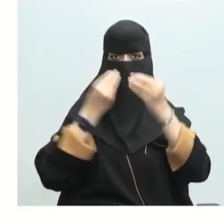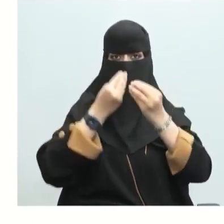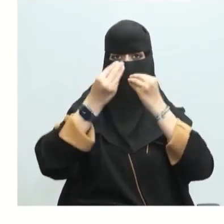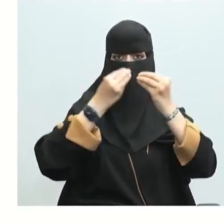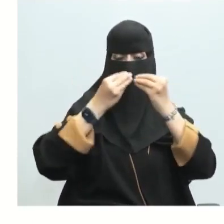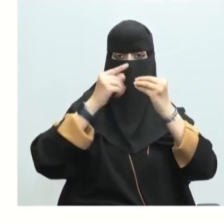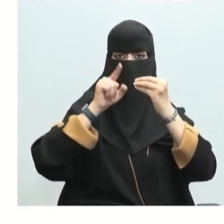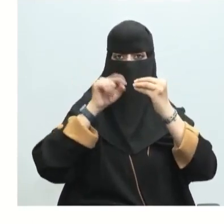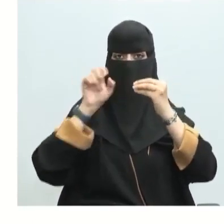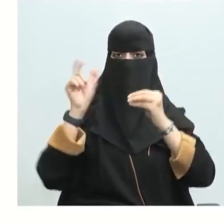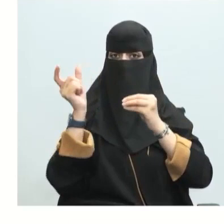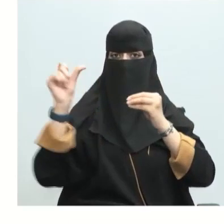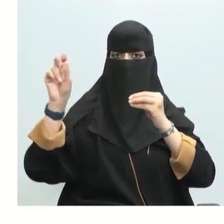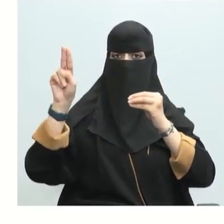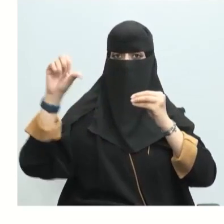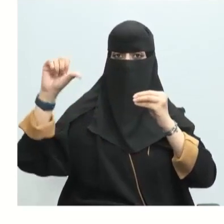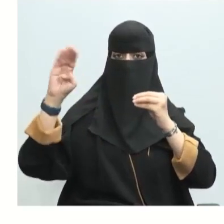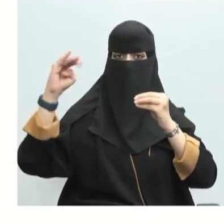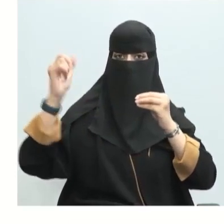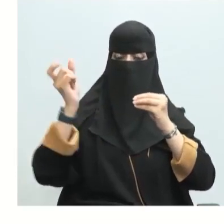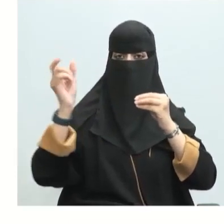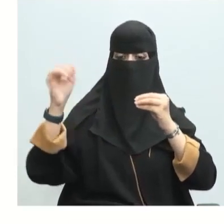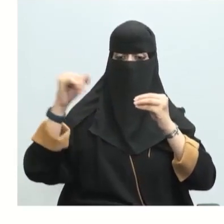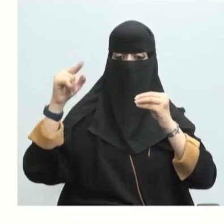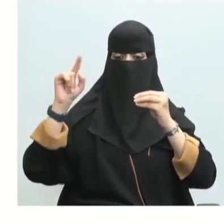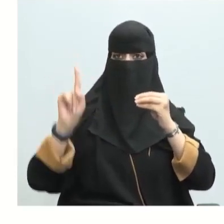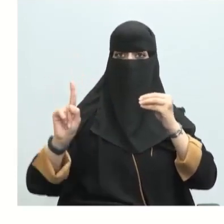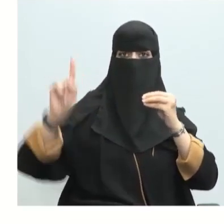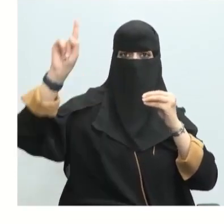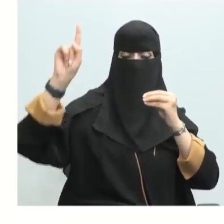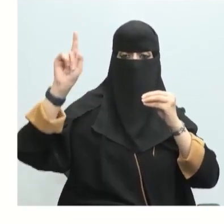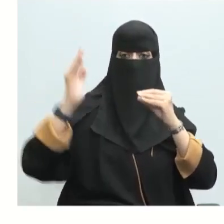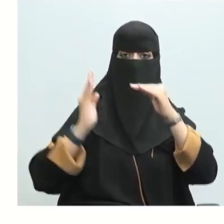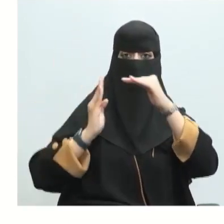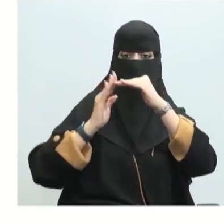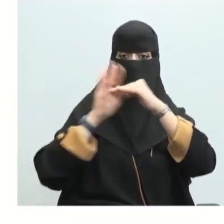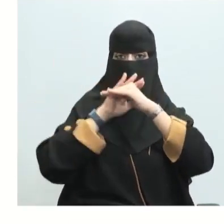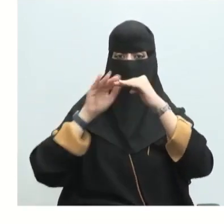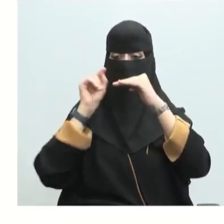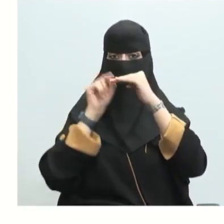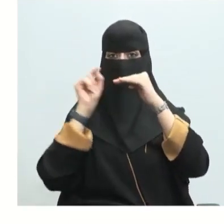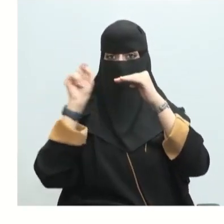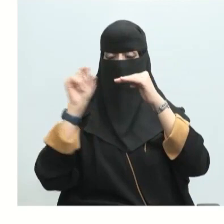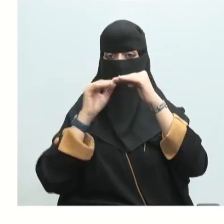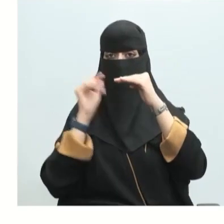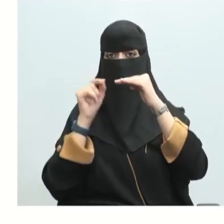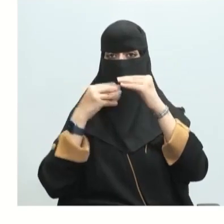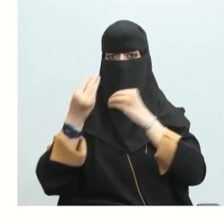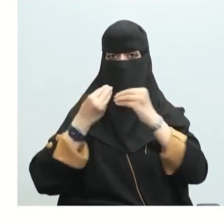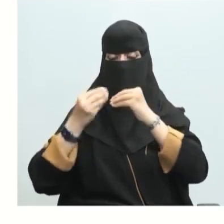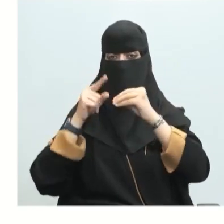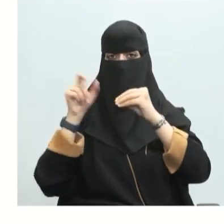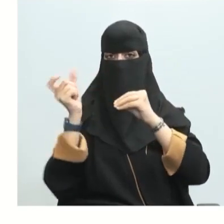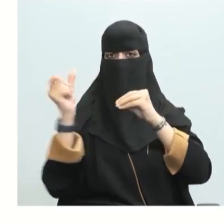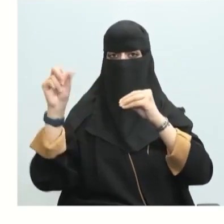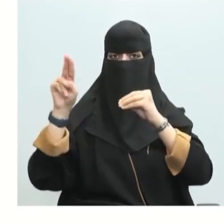النيتروجين لاحظ القيمة ارتفعت السهم إلى أعلى حتى ينتج طبعا تفاعل ما بين